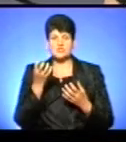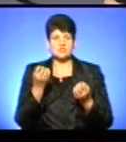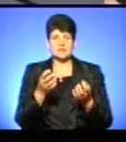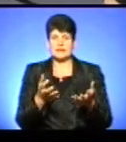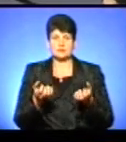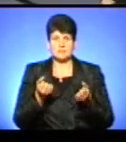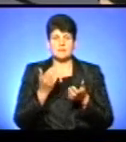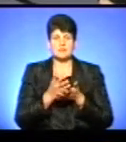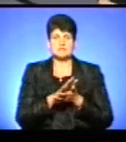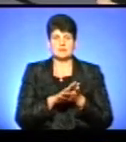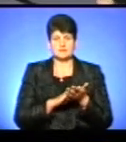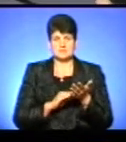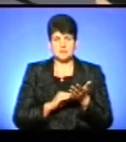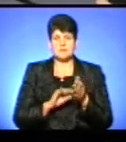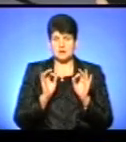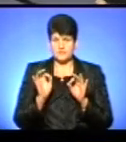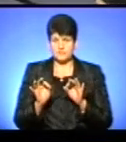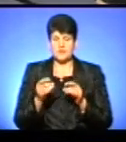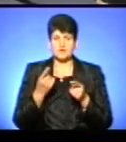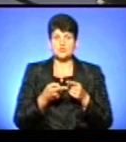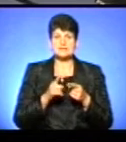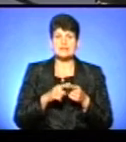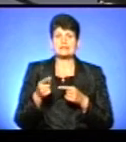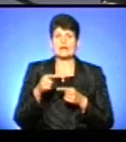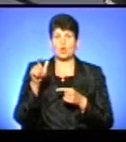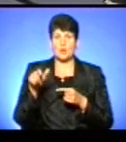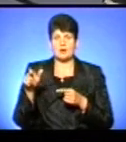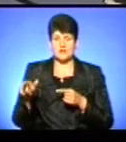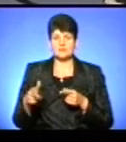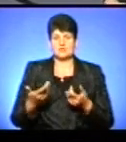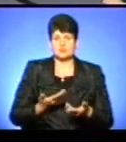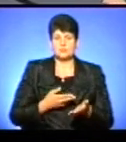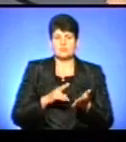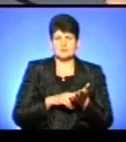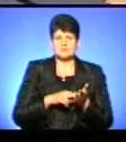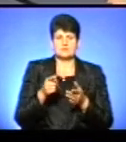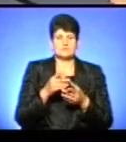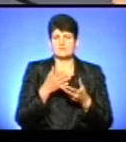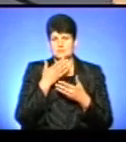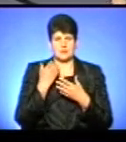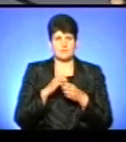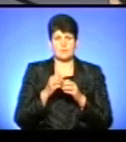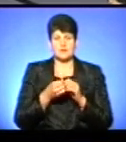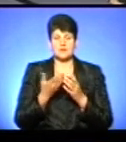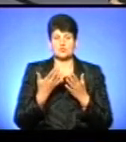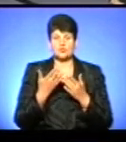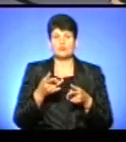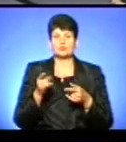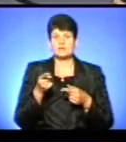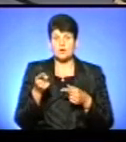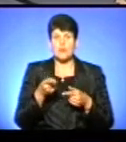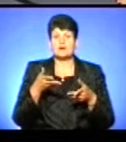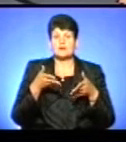мають заяву написати, правильно? Якщо це тернополяни, і вони прописані, і живуть в Тернополі, немає жодних проблем. Якщо у Тернополі